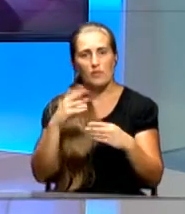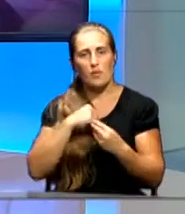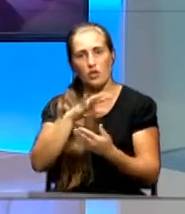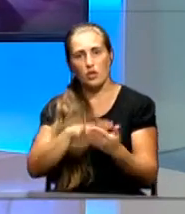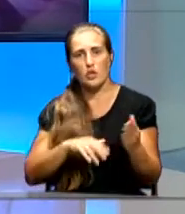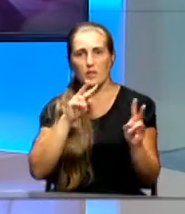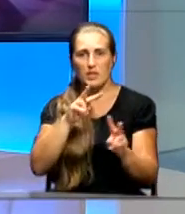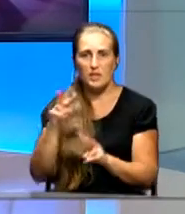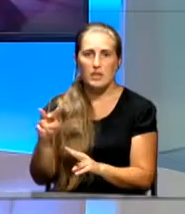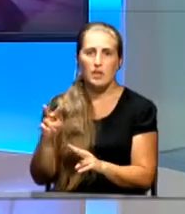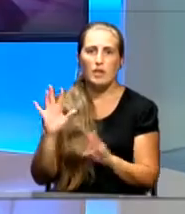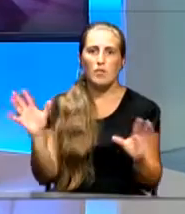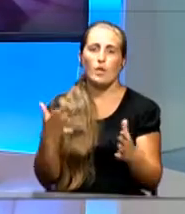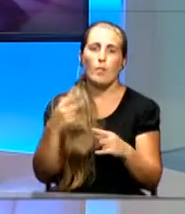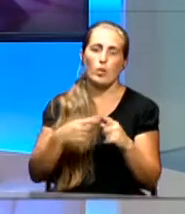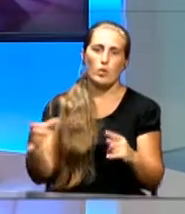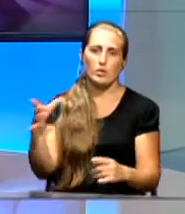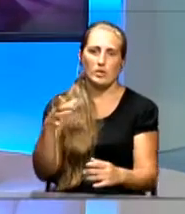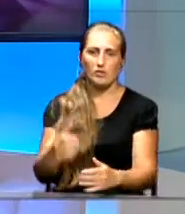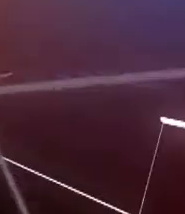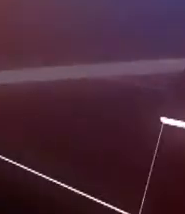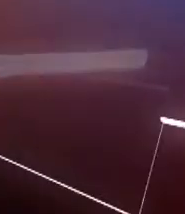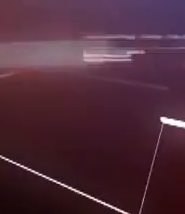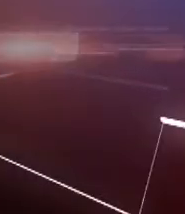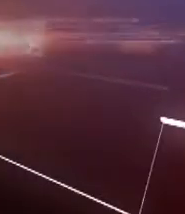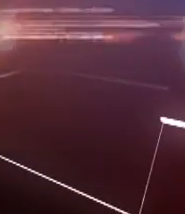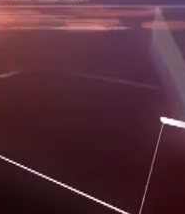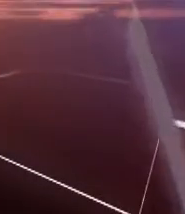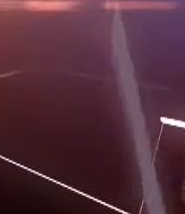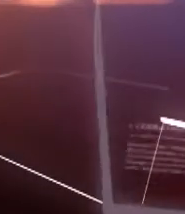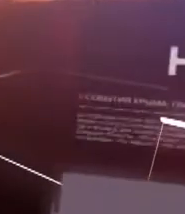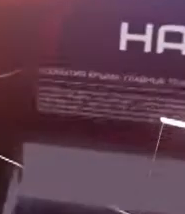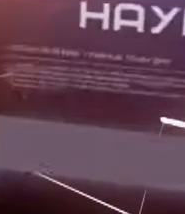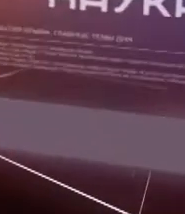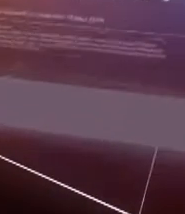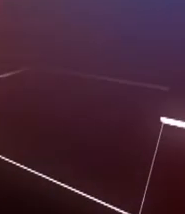продолжаем следить за развитием событий на полуострове. Редактор